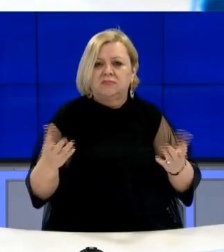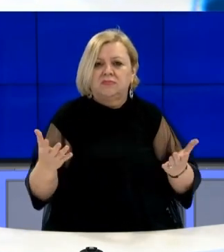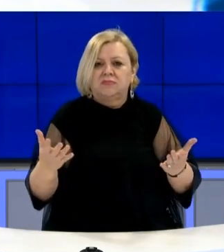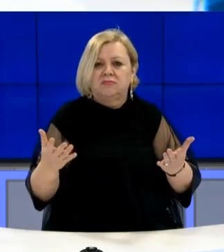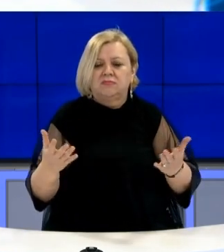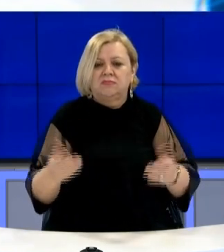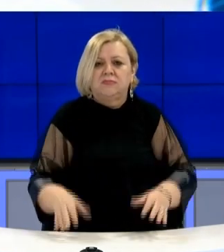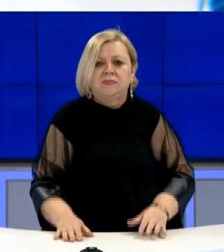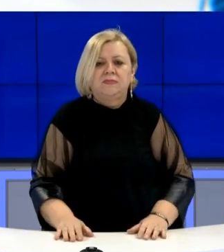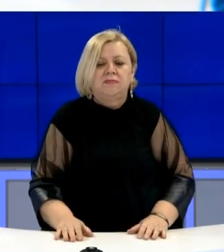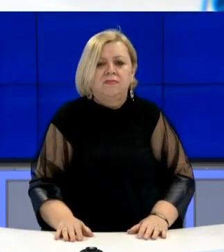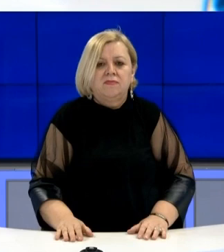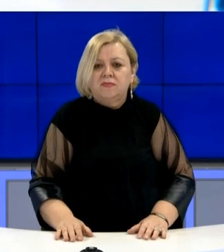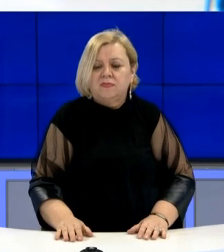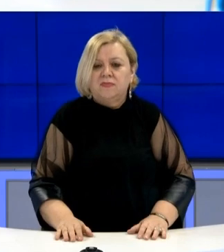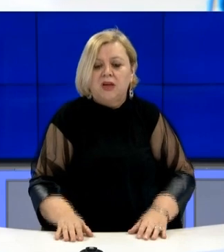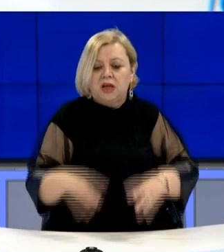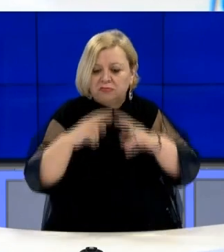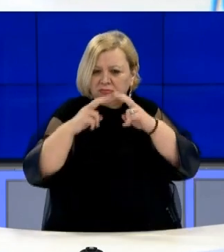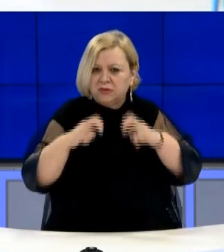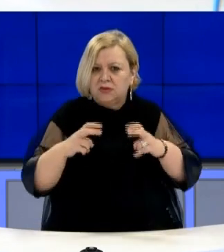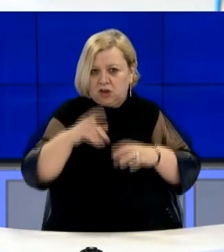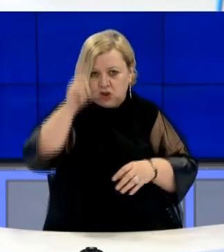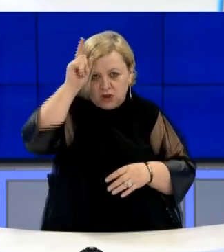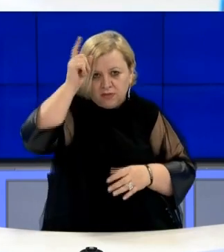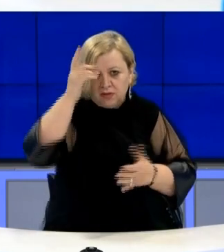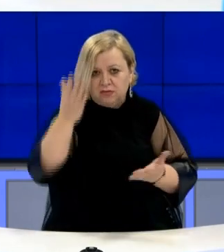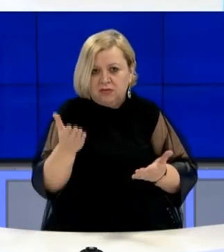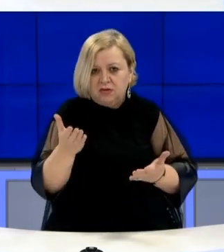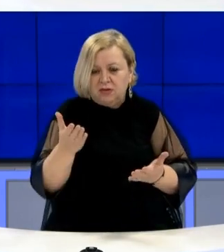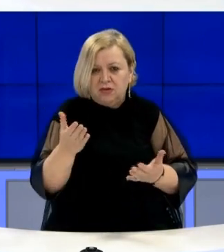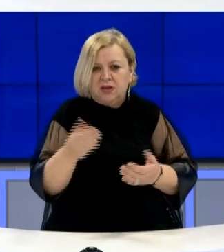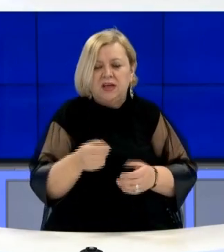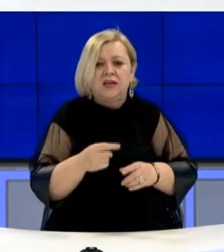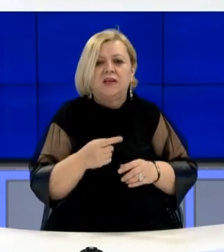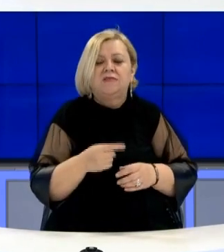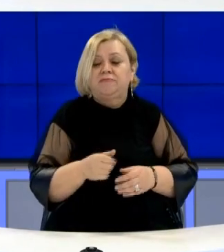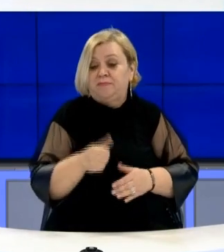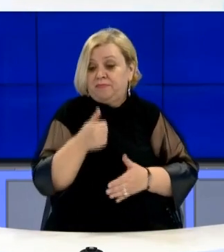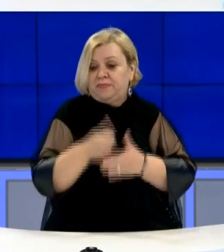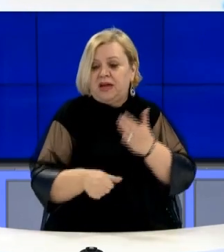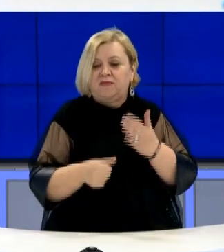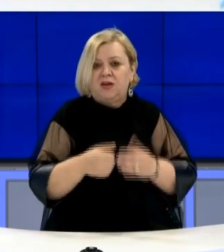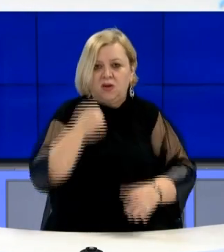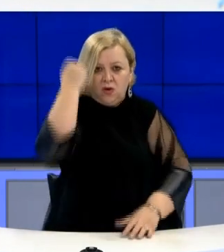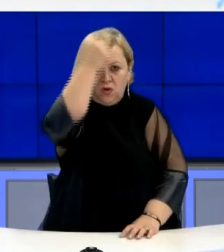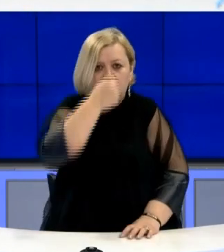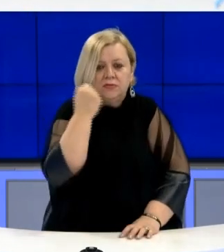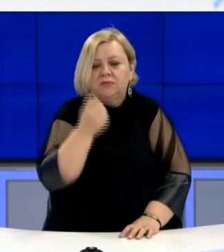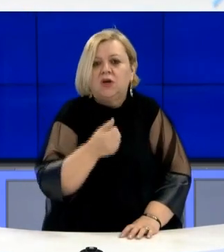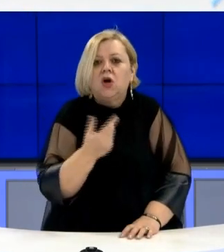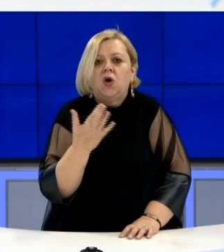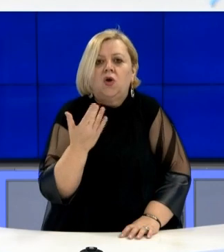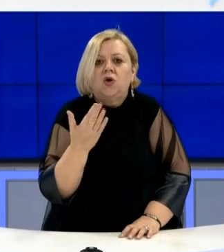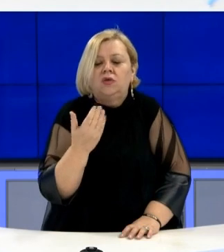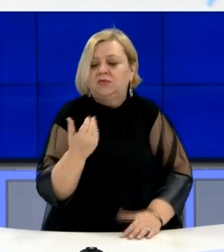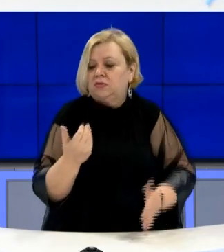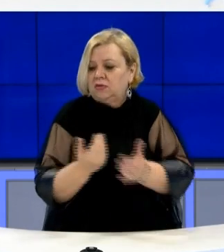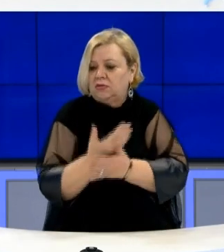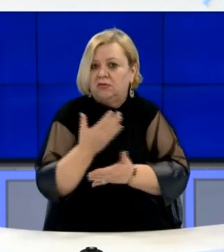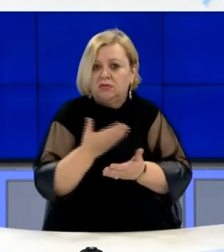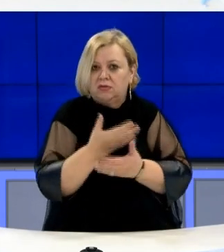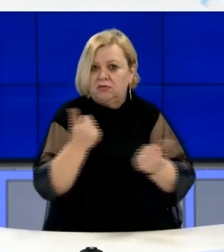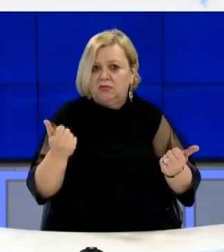në volimtu në Gjermani, dhe tashme i kemi rastet të poraj në Kosovë të detektuarë, nuk dimi sa kemi në rastet të reja të pa